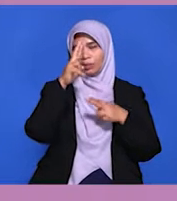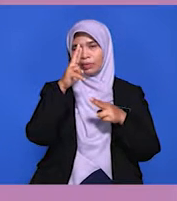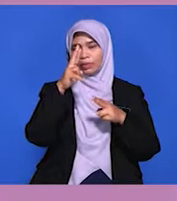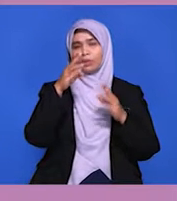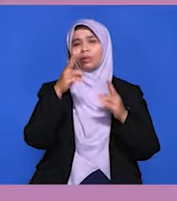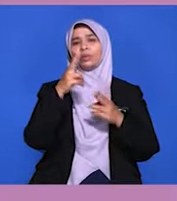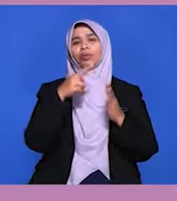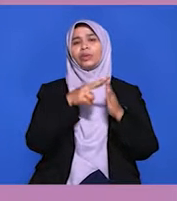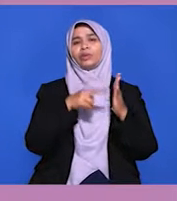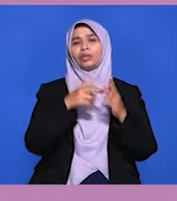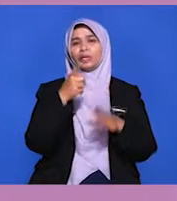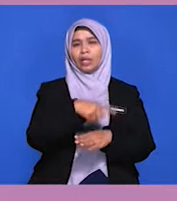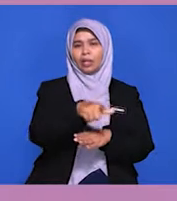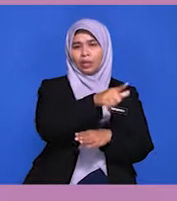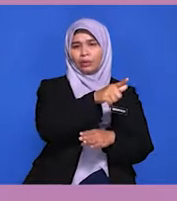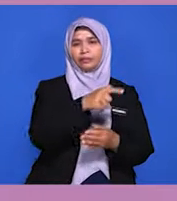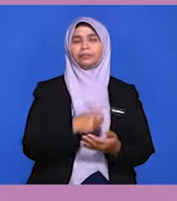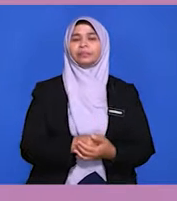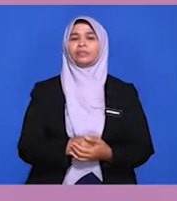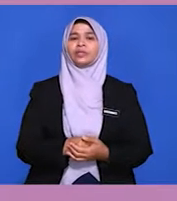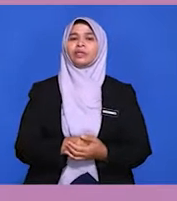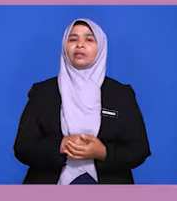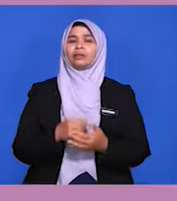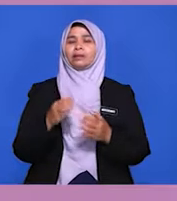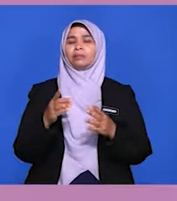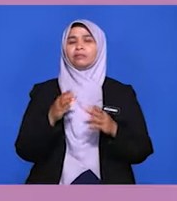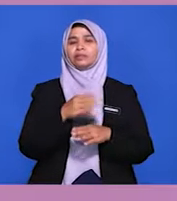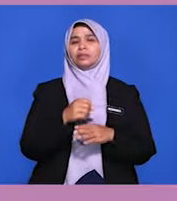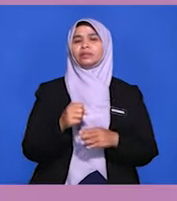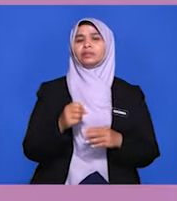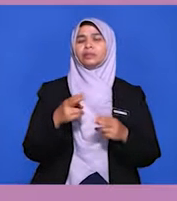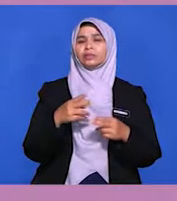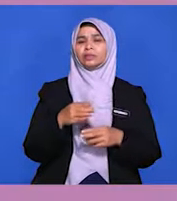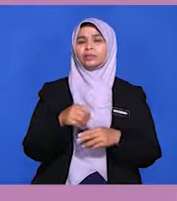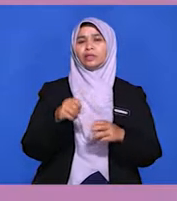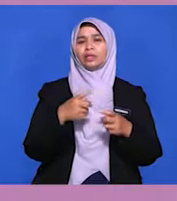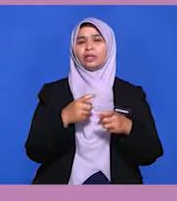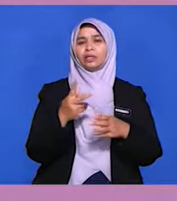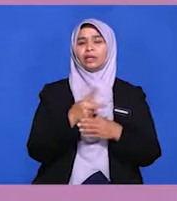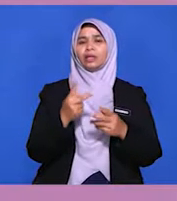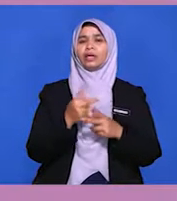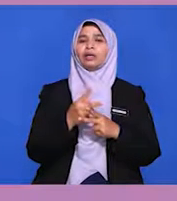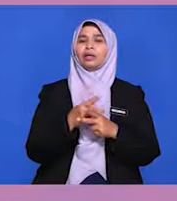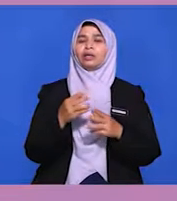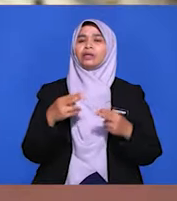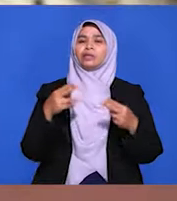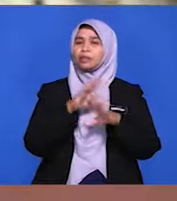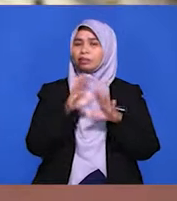undang-undang laut yang diamalkan. Ketiga, persaingan tidak sihat dari segi ekonomi global.